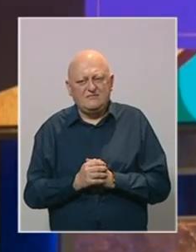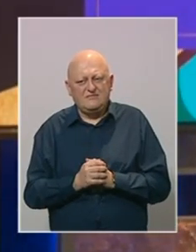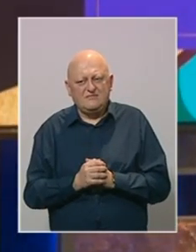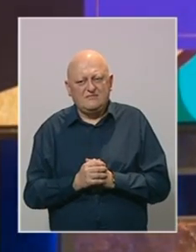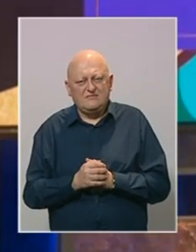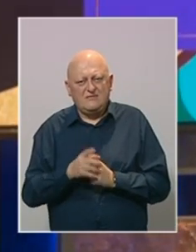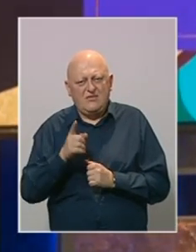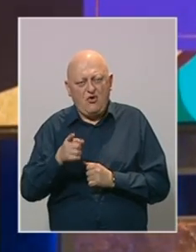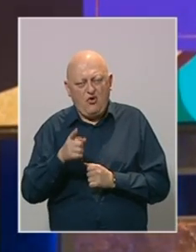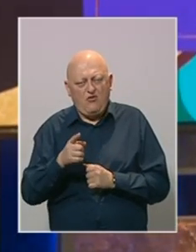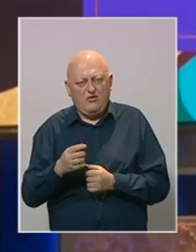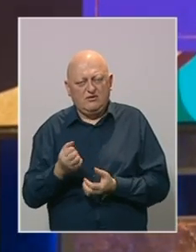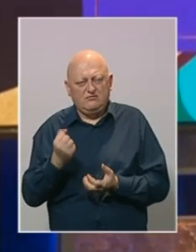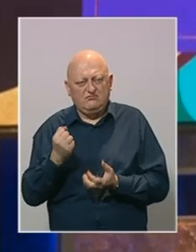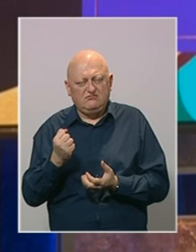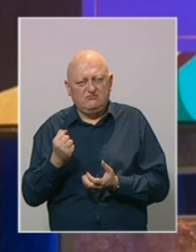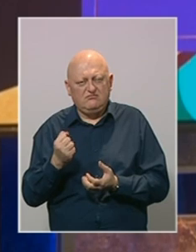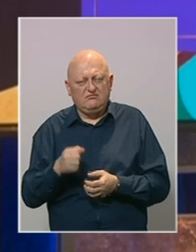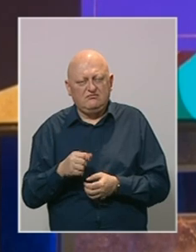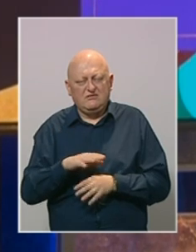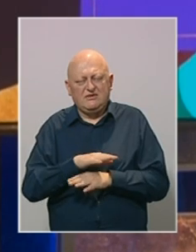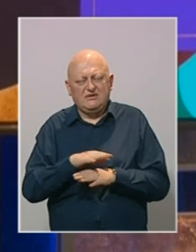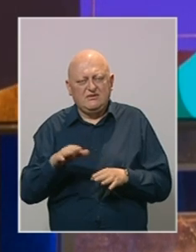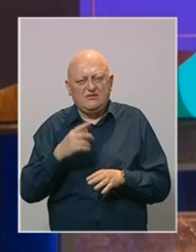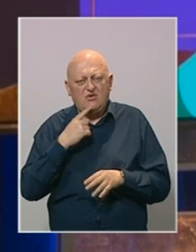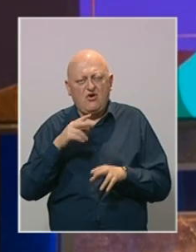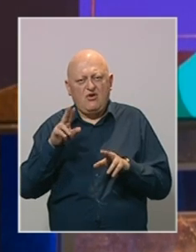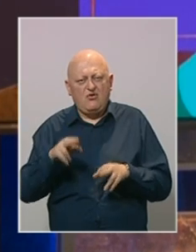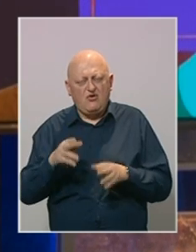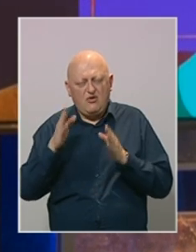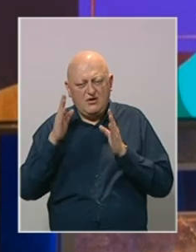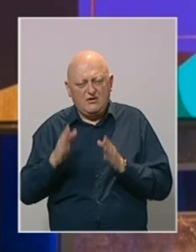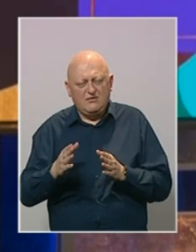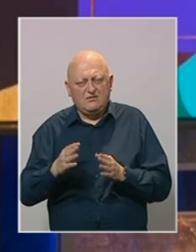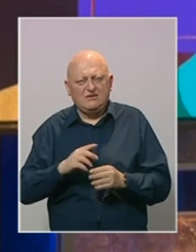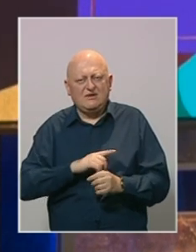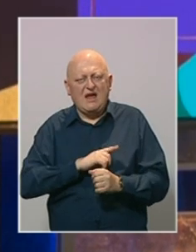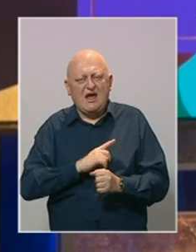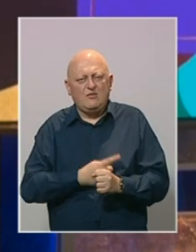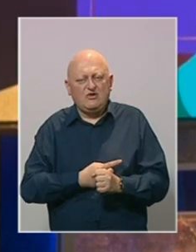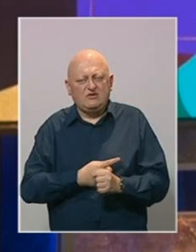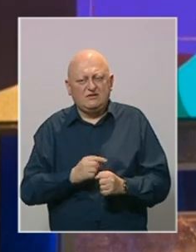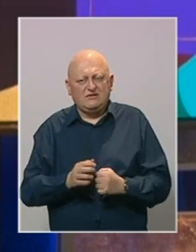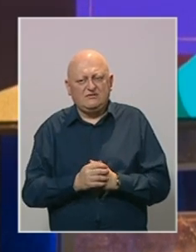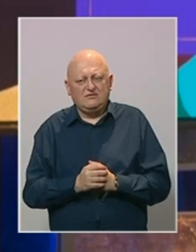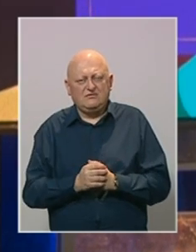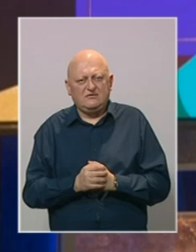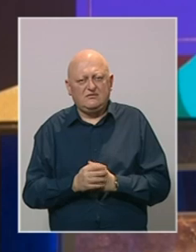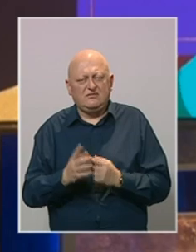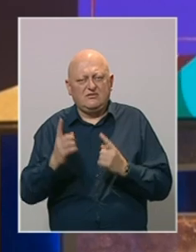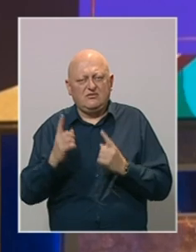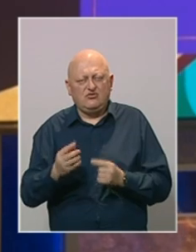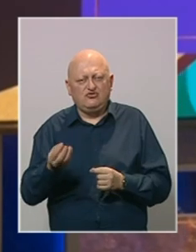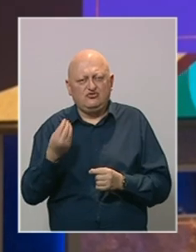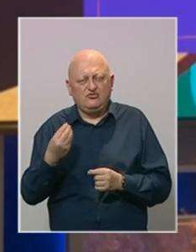Ovo je za sve koji imaju vjeru i hrabrost da održe